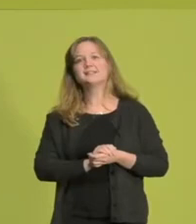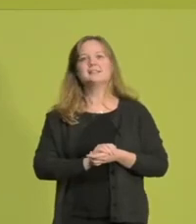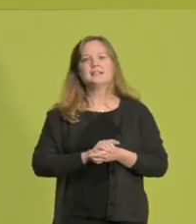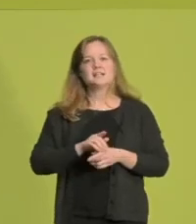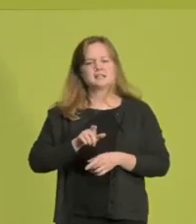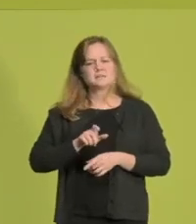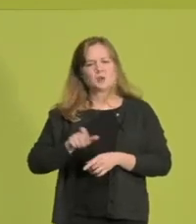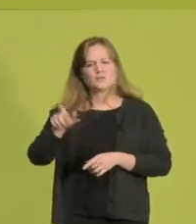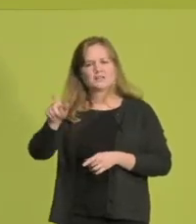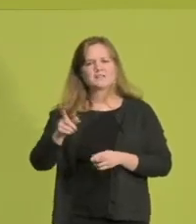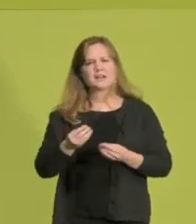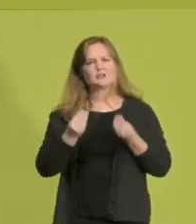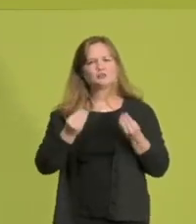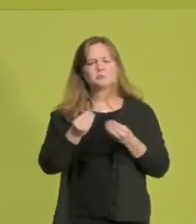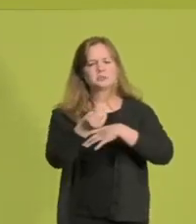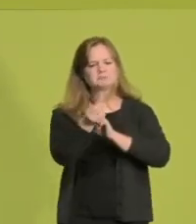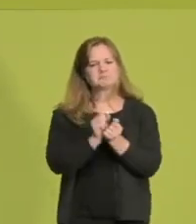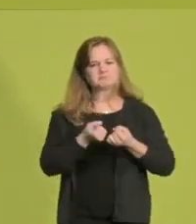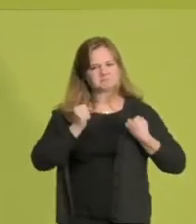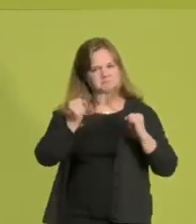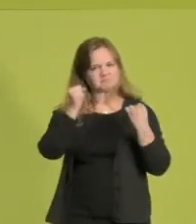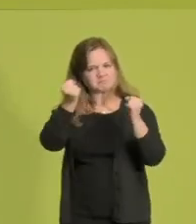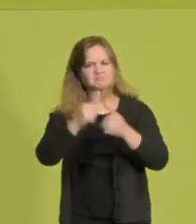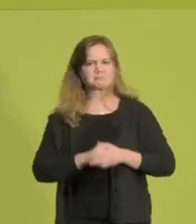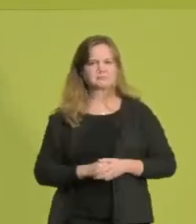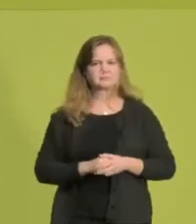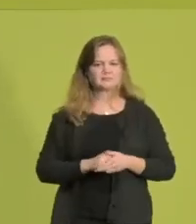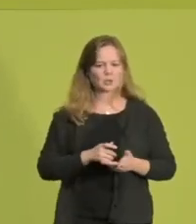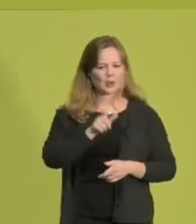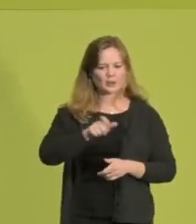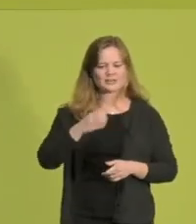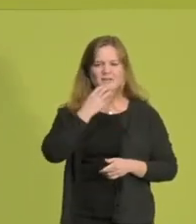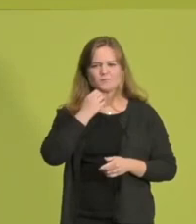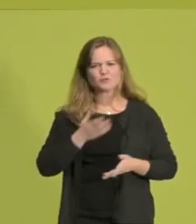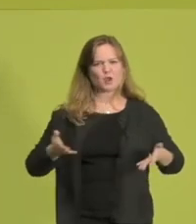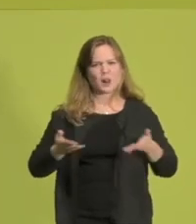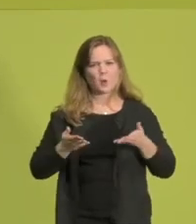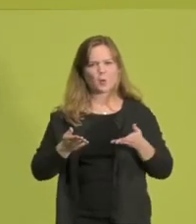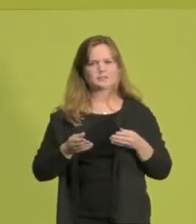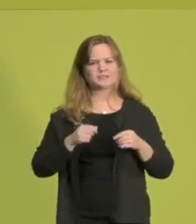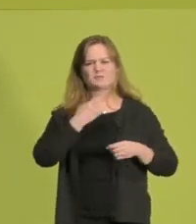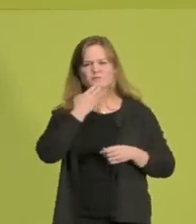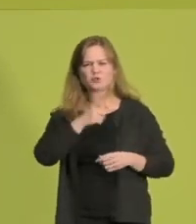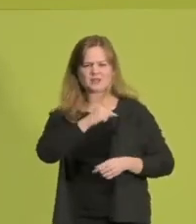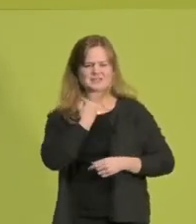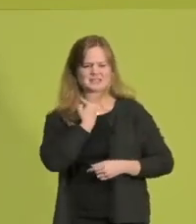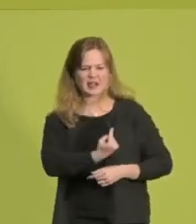ist ein Land der Anpackerinnen und Anpacker. Die Menschen hier wollen Dinge bewegen und sie wollen gestalten.